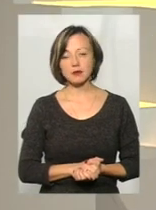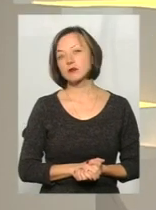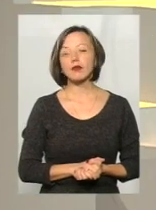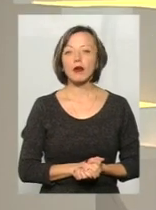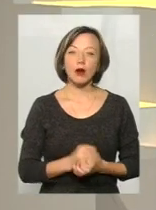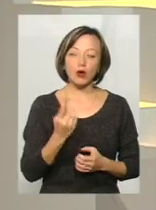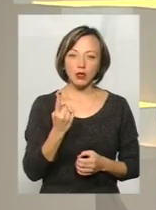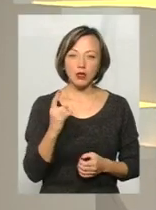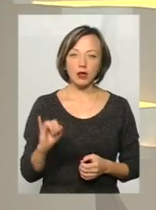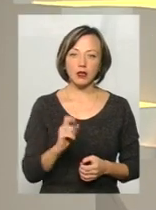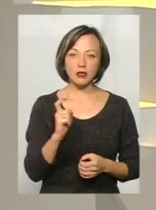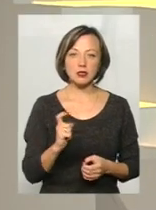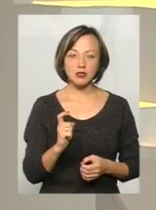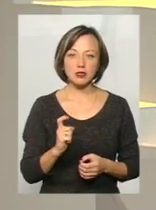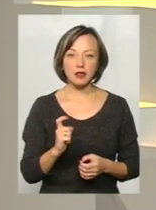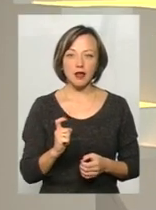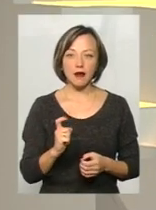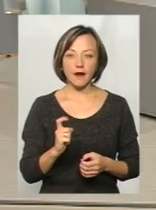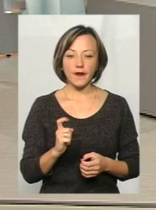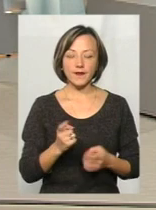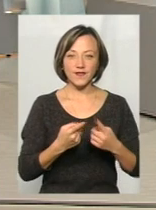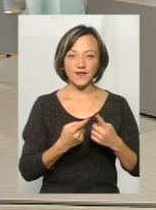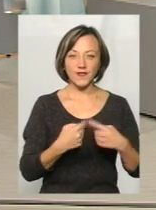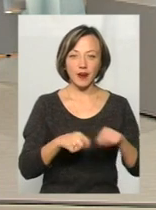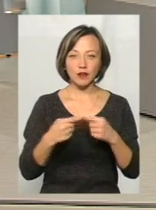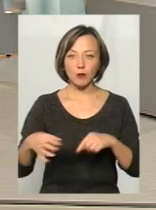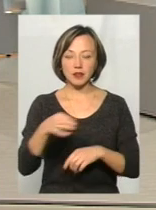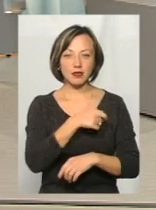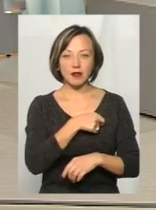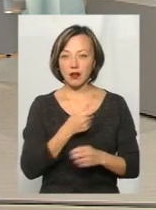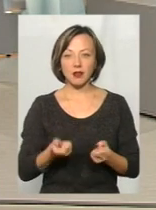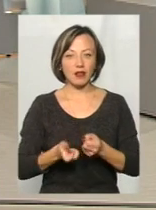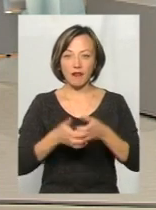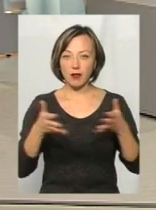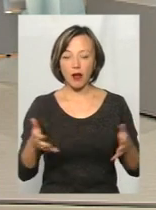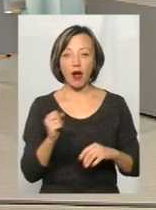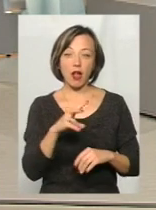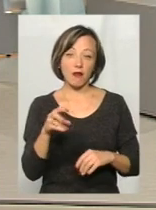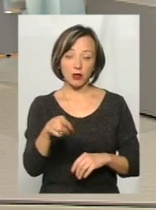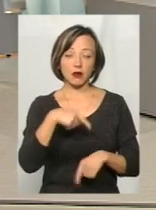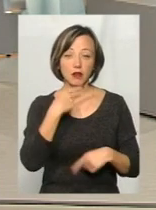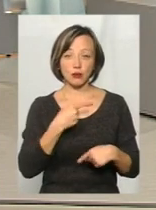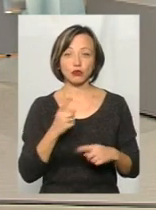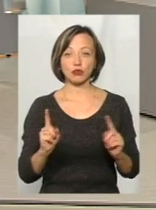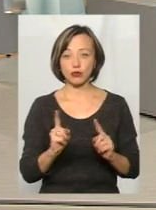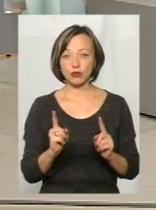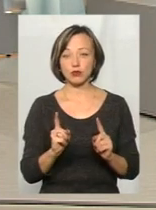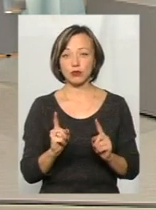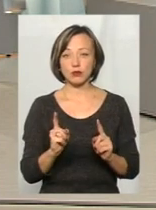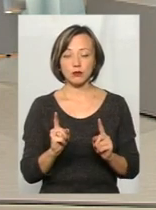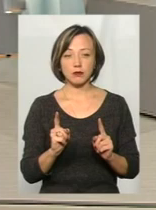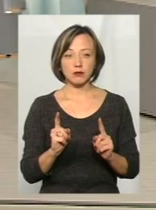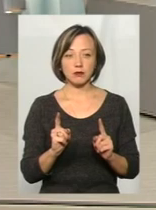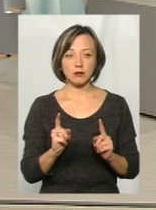Одна з тих фракцій в обласній раді, яка не є чисельною, але вони заявляють, що закриють,